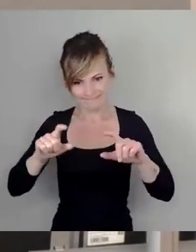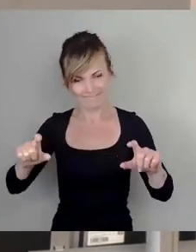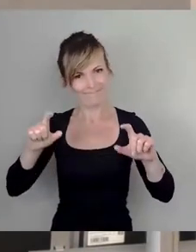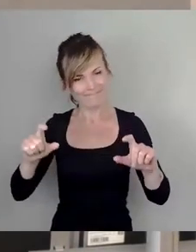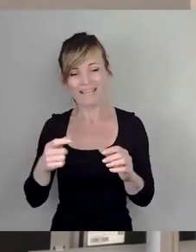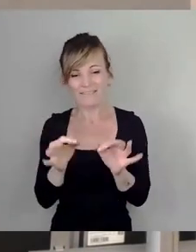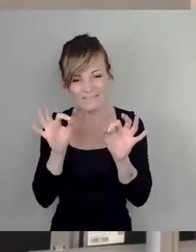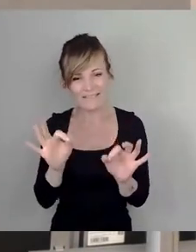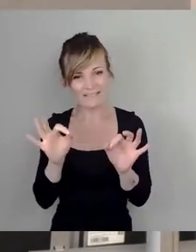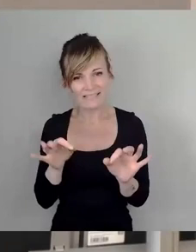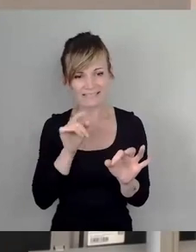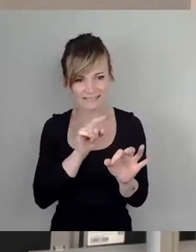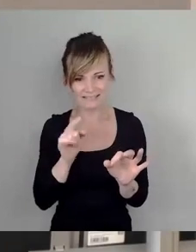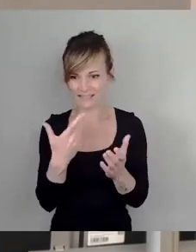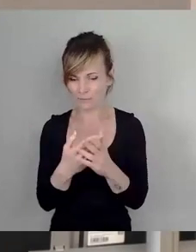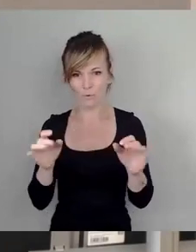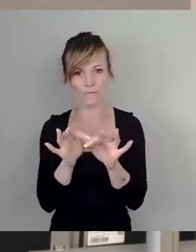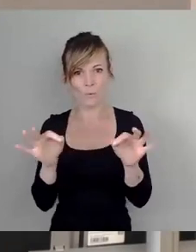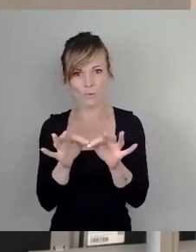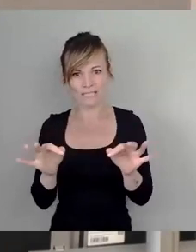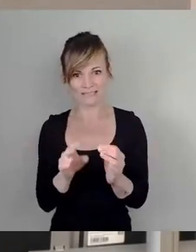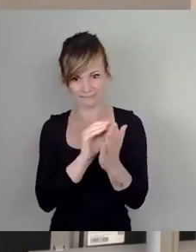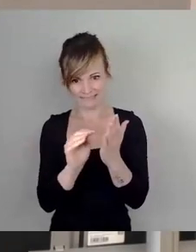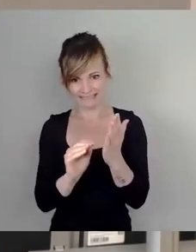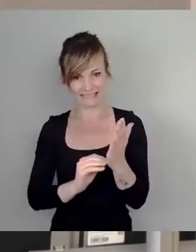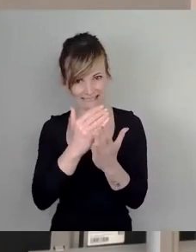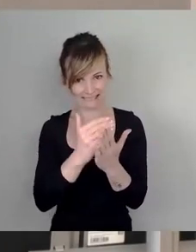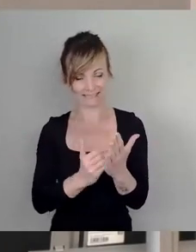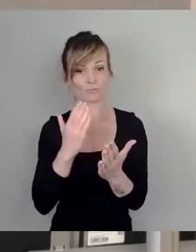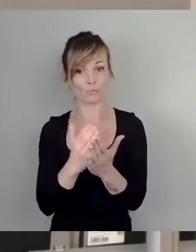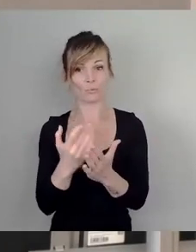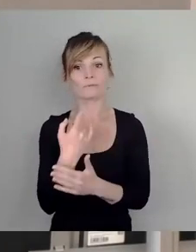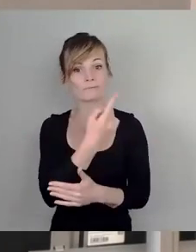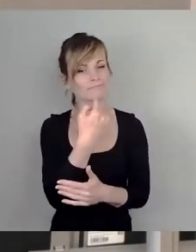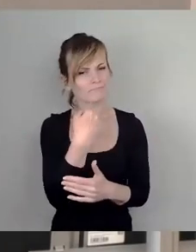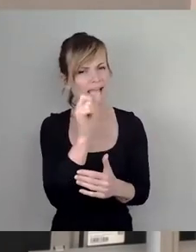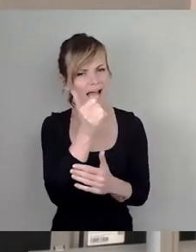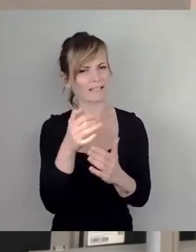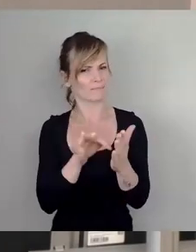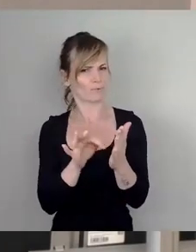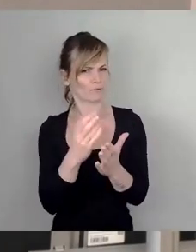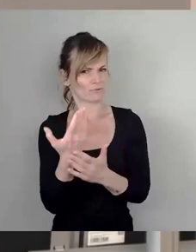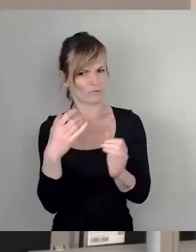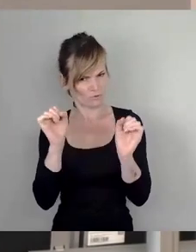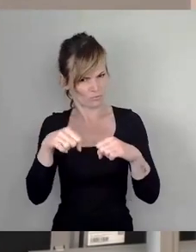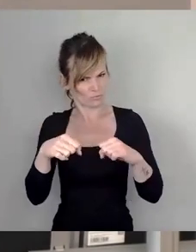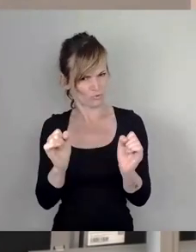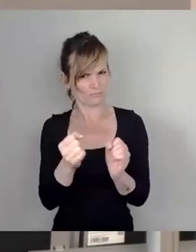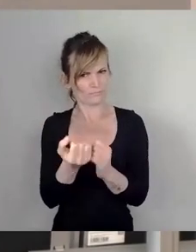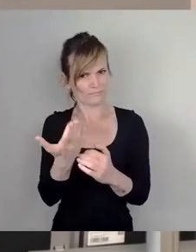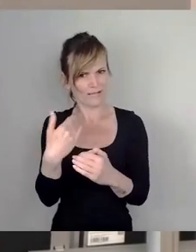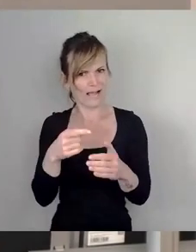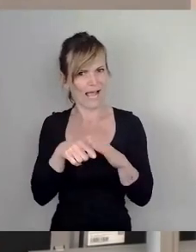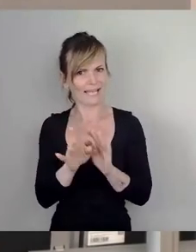auch Rechnung und haben das in dem Antrag ja auch aktiv so benannt. Und Sie haben meines Wissens ja auch diesen ersten Punkt da auch zugestimmt, diesem Einleitungstext.